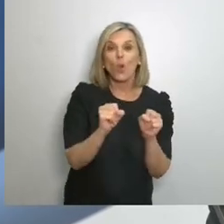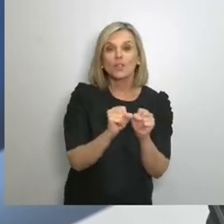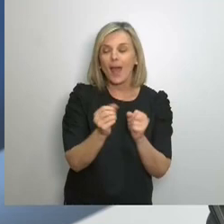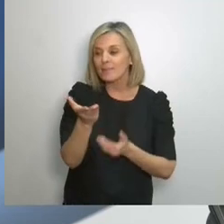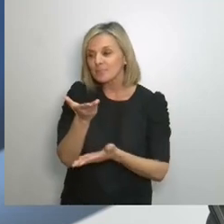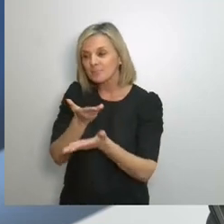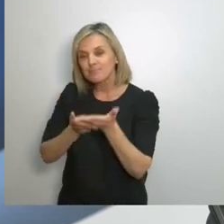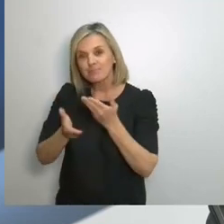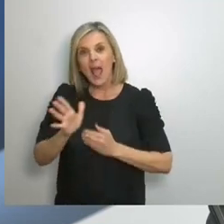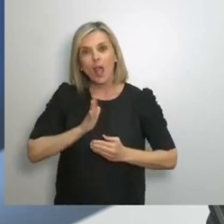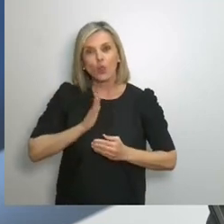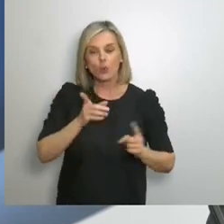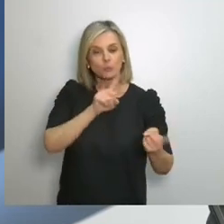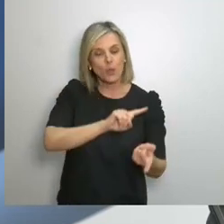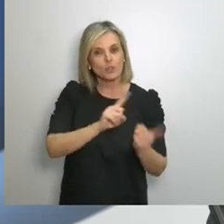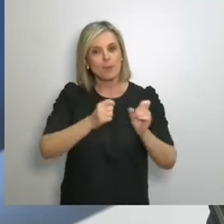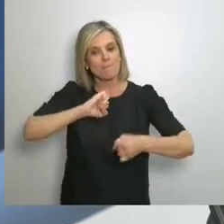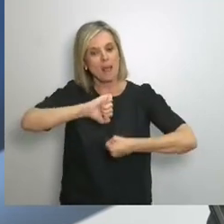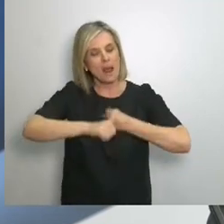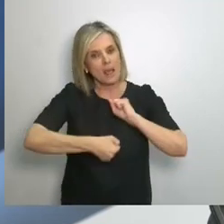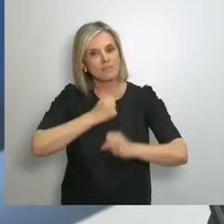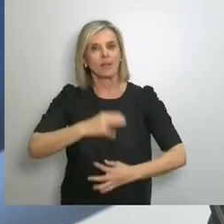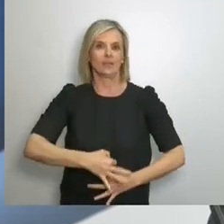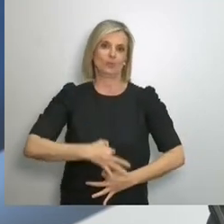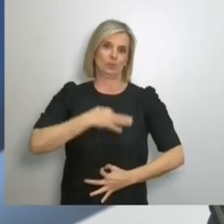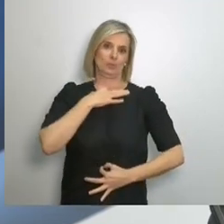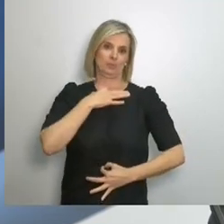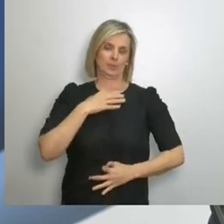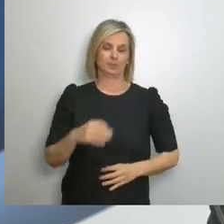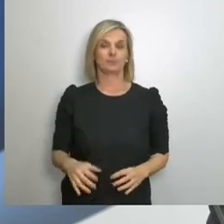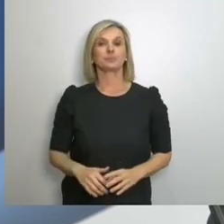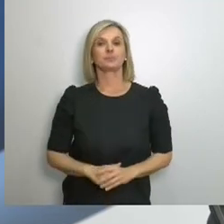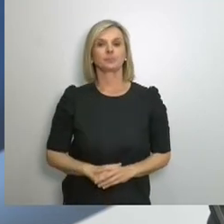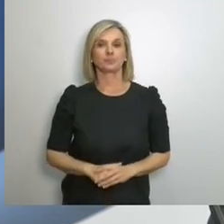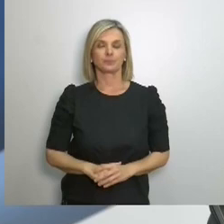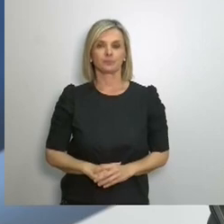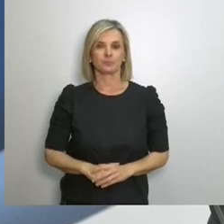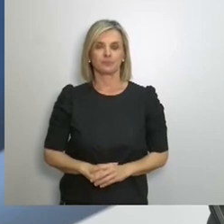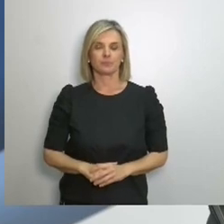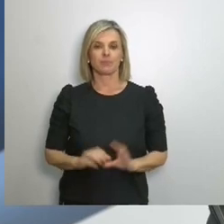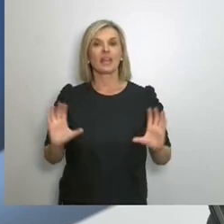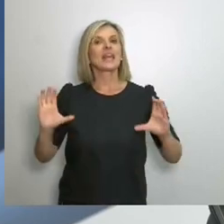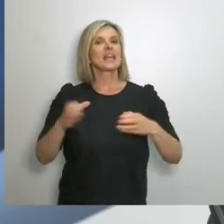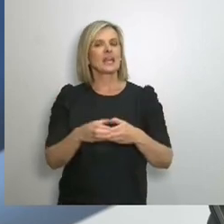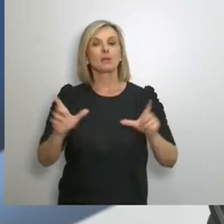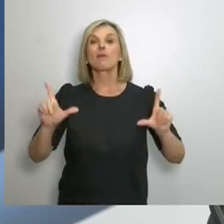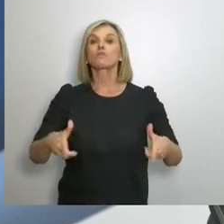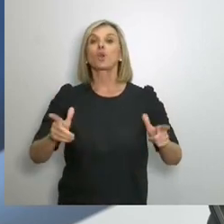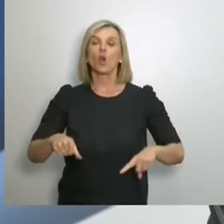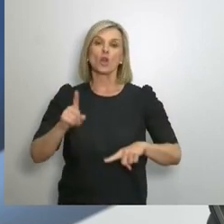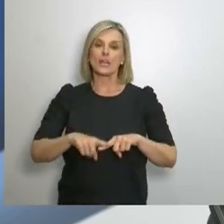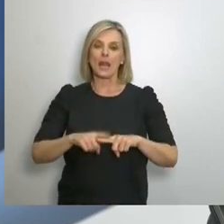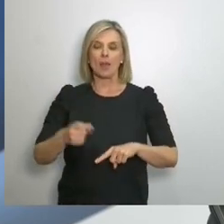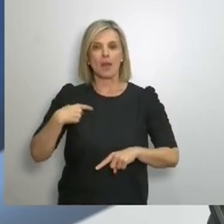και να παλέψει για την αξιοπρέπειά του Σαν κίνημα φτωχών Ελλάδος είμαστε